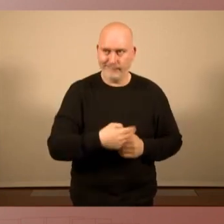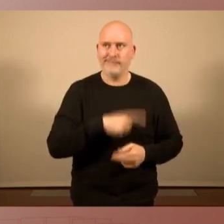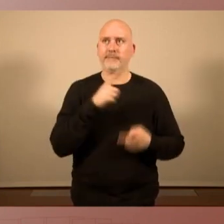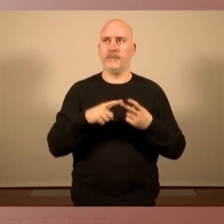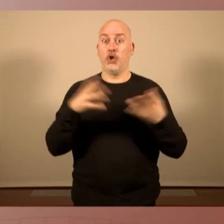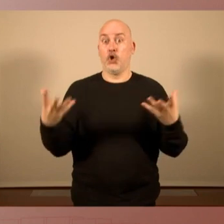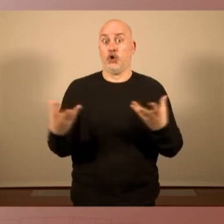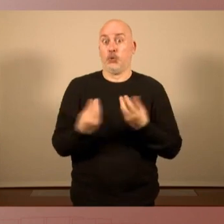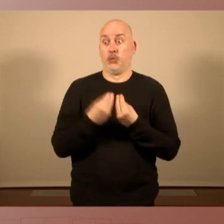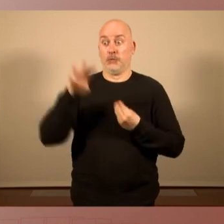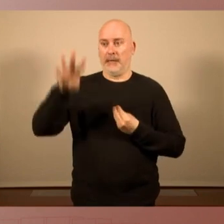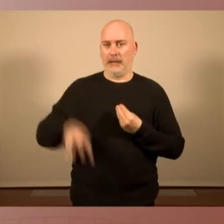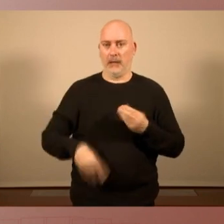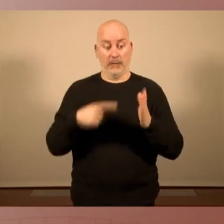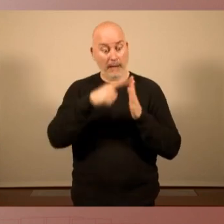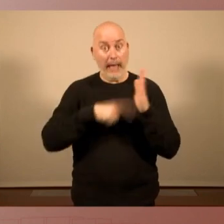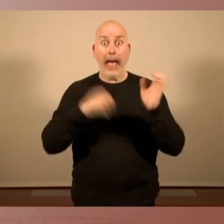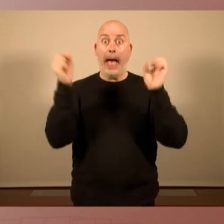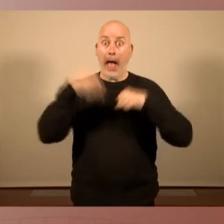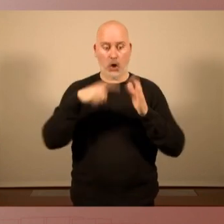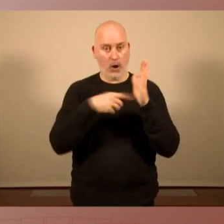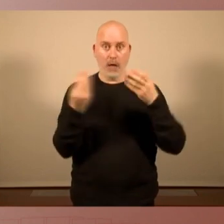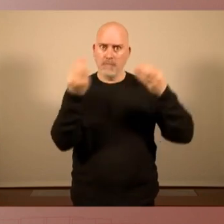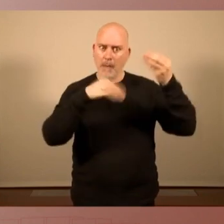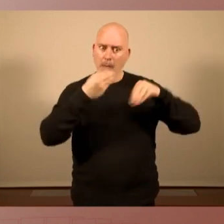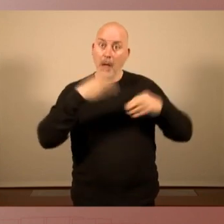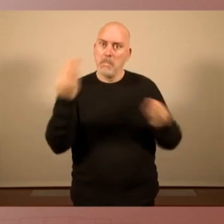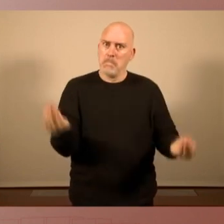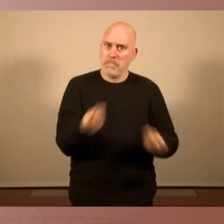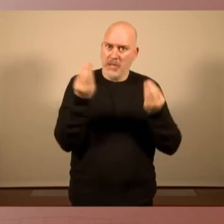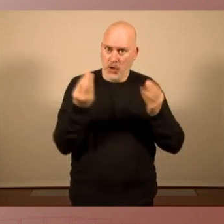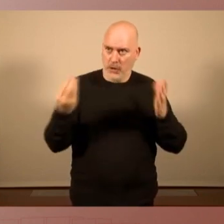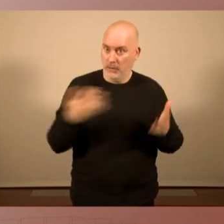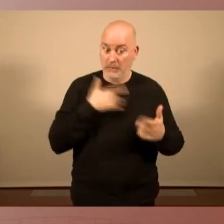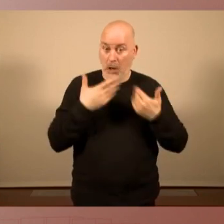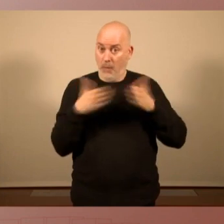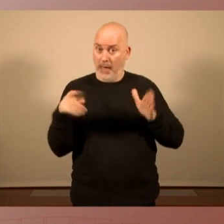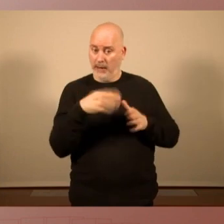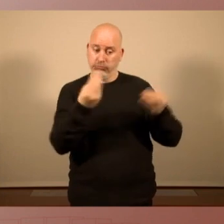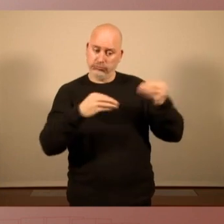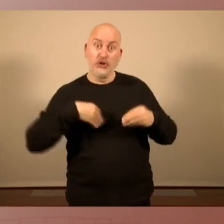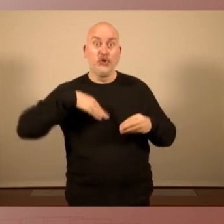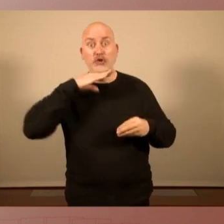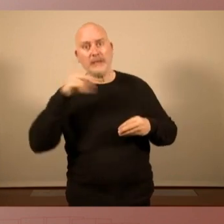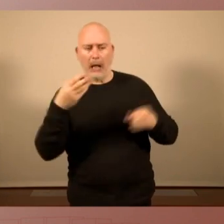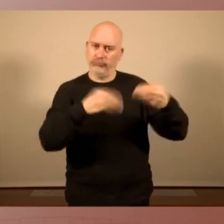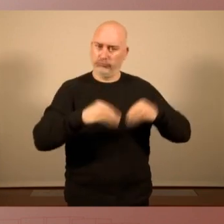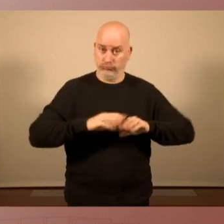millori millori l'acord que fem pinça per millorar allò que considerin que no és suficient i